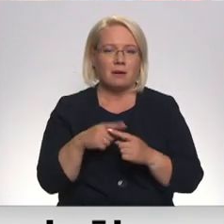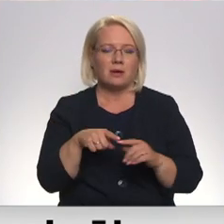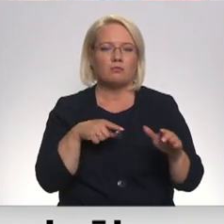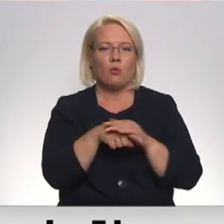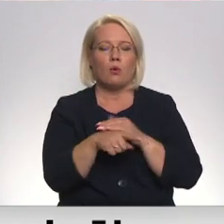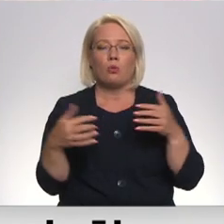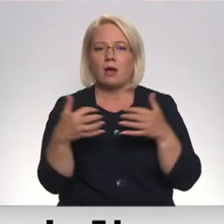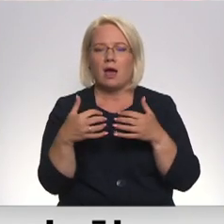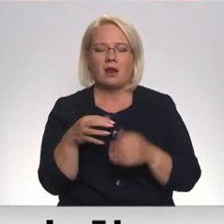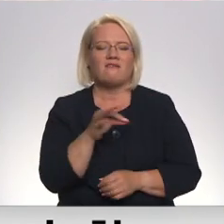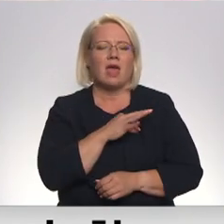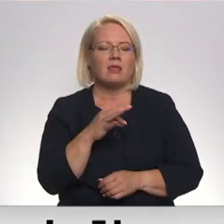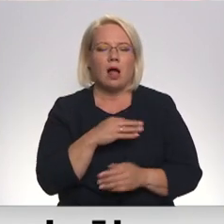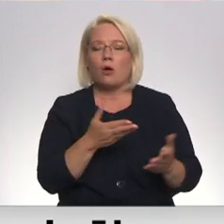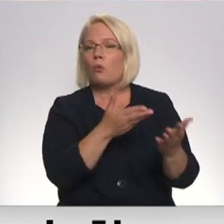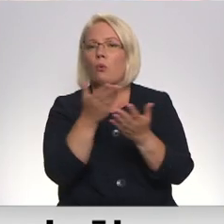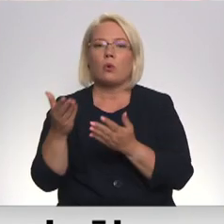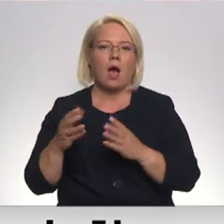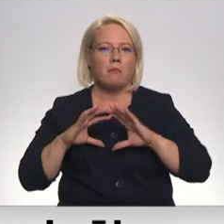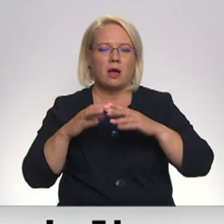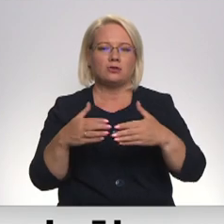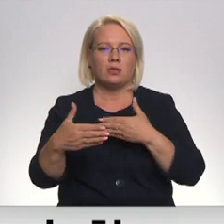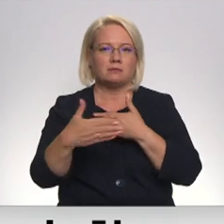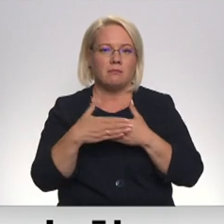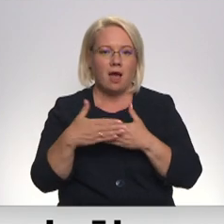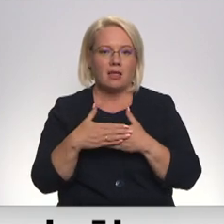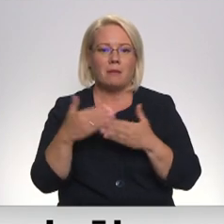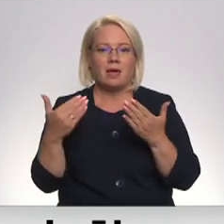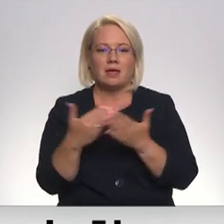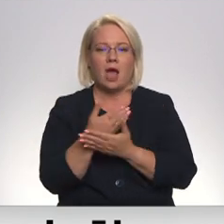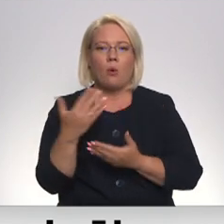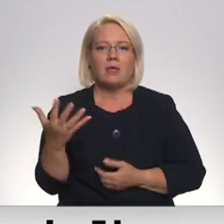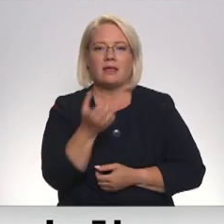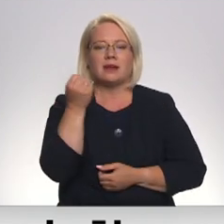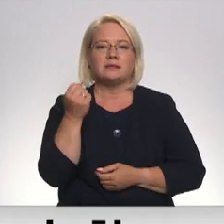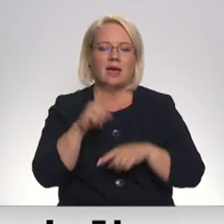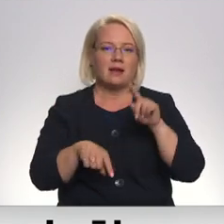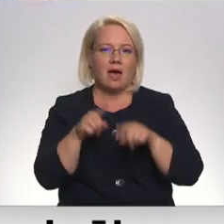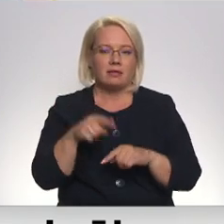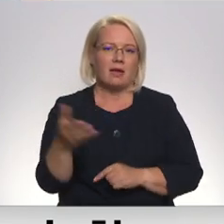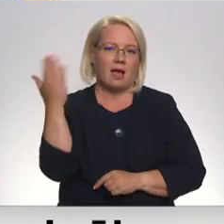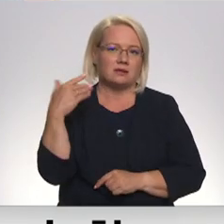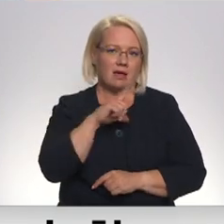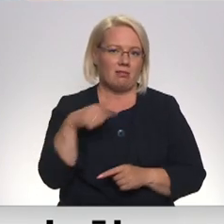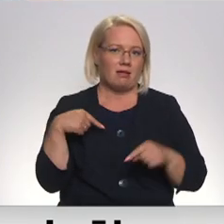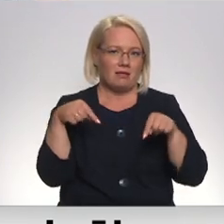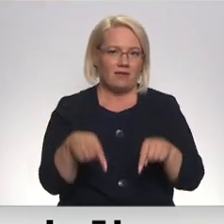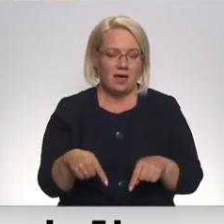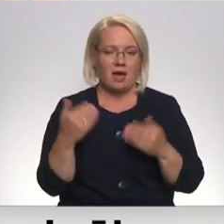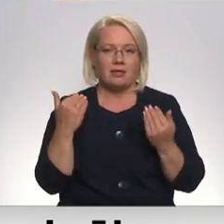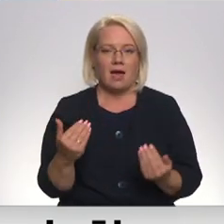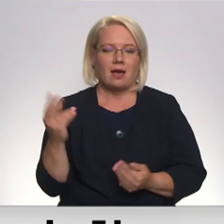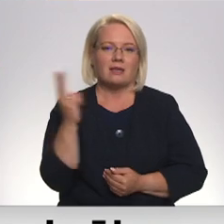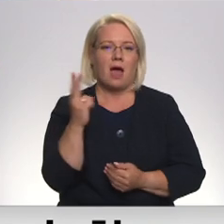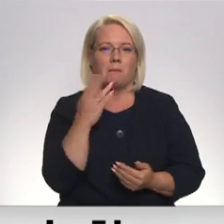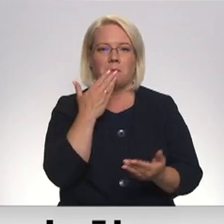no kara, viņai bija viena algos, kuru pasaules mal doties, bet jaunatrastēja radinieki mudināja doties uz Latviju. Šobrīd viņa un Maksimus